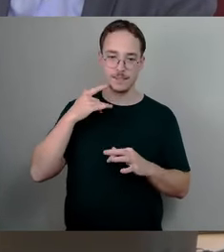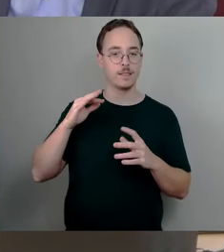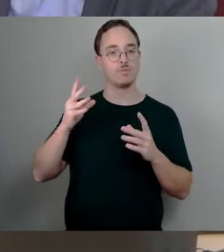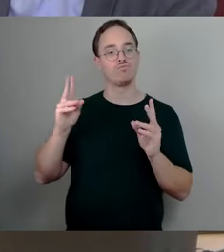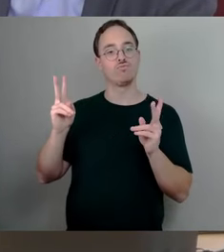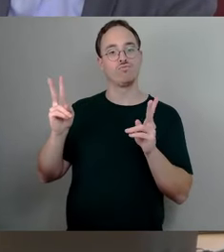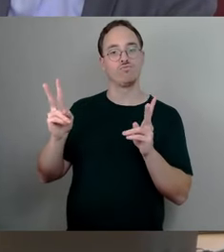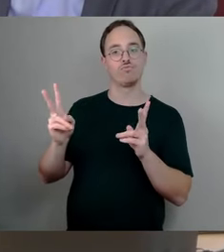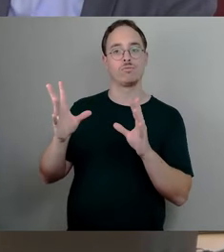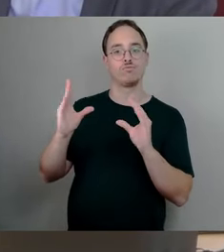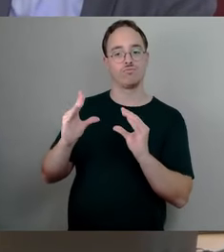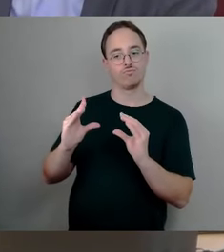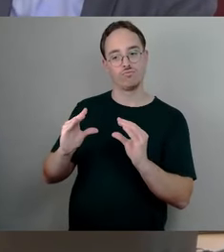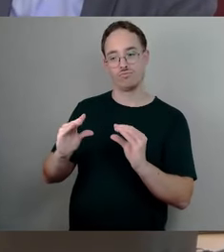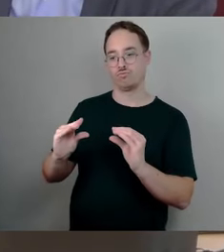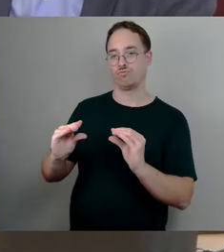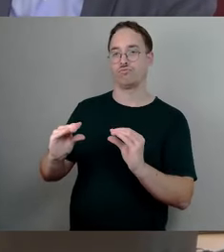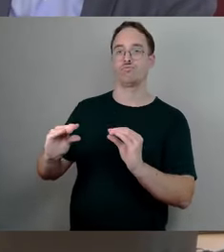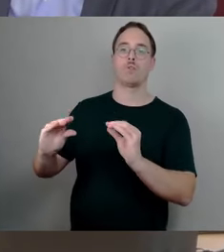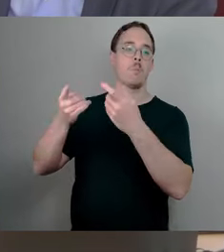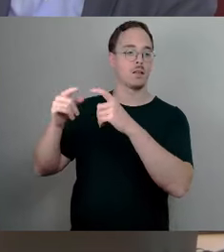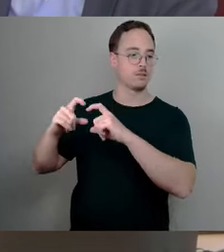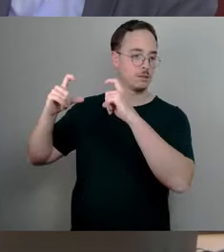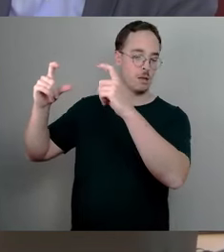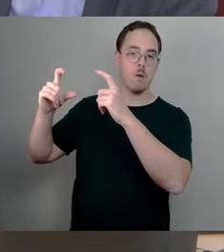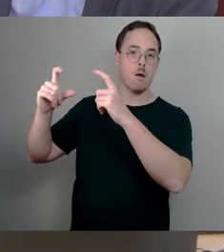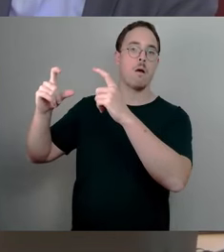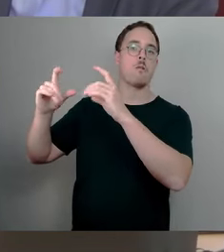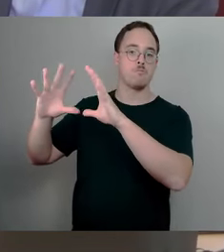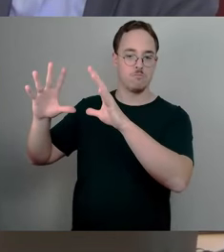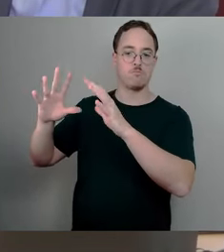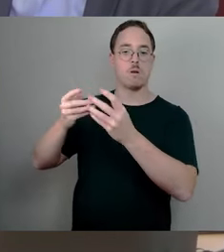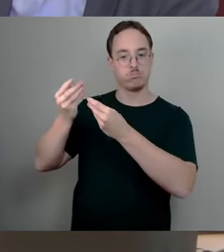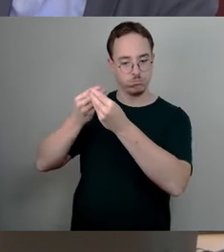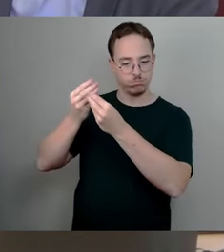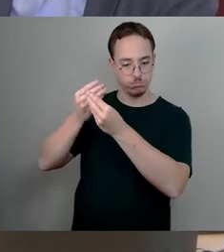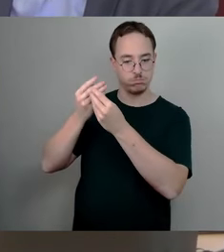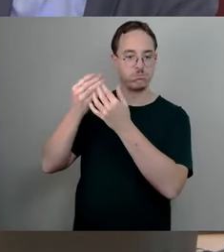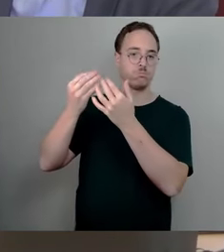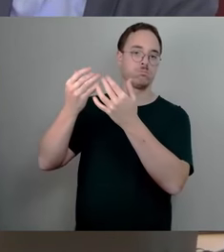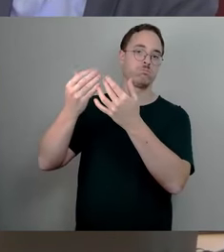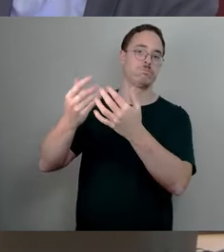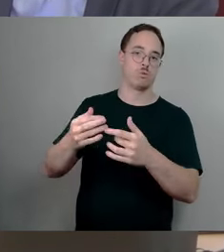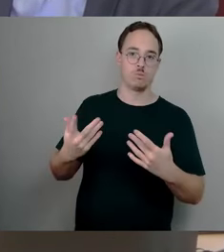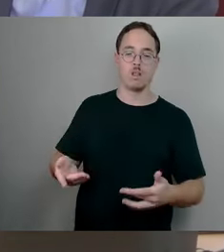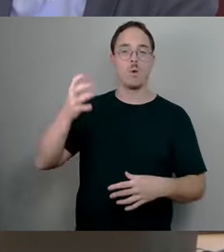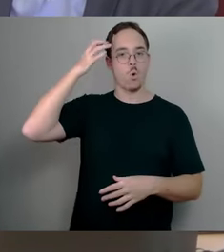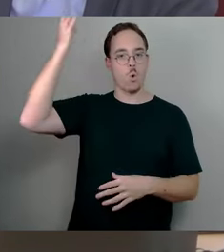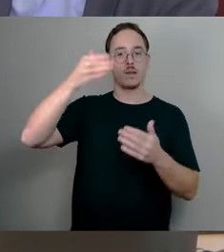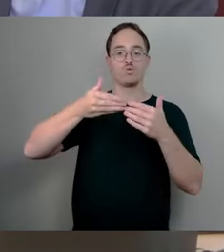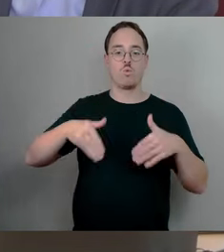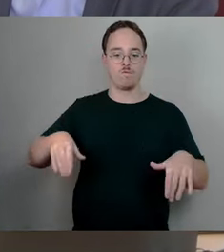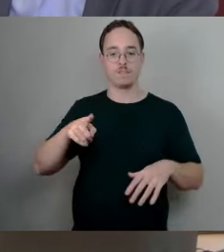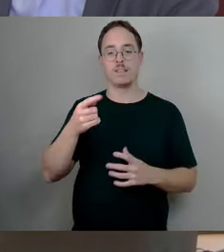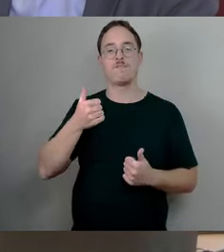erstmal mit dem Thema Nahenhäusl beschäftigt und eben dann uns auch mit dem Königsufer im Sinne von Wettbewerb. Auch da